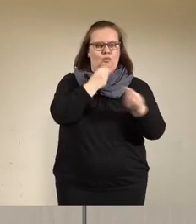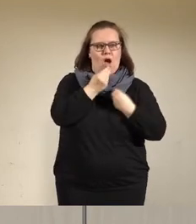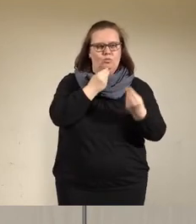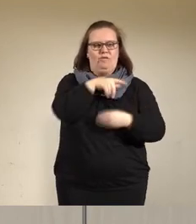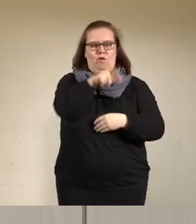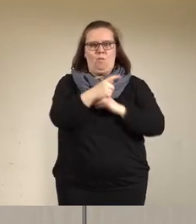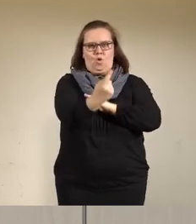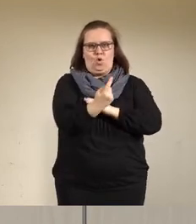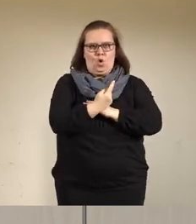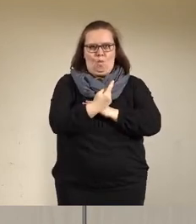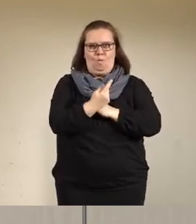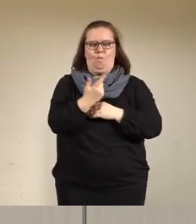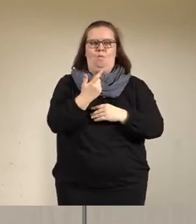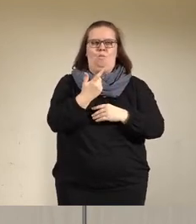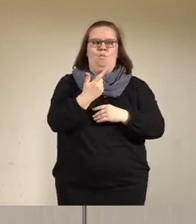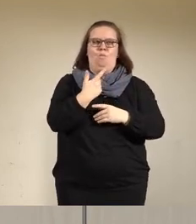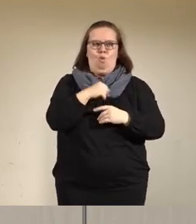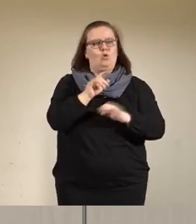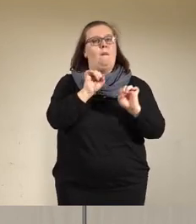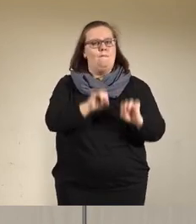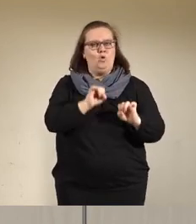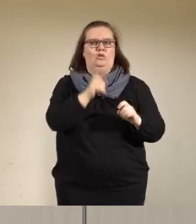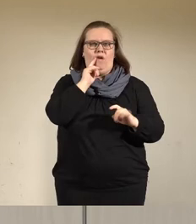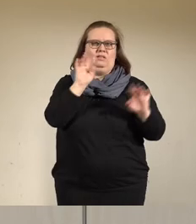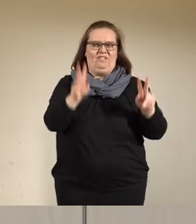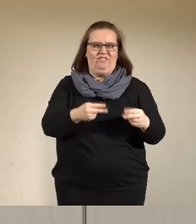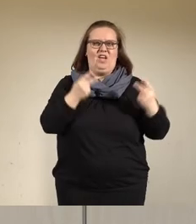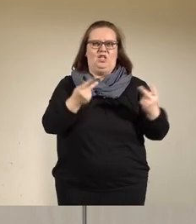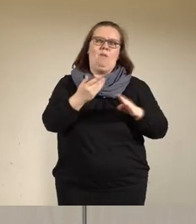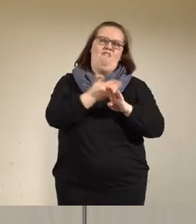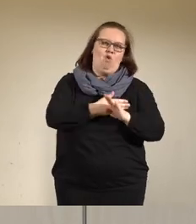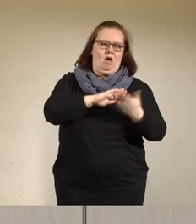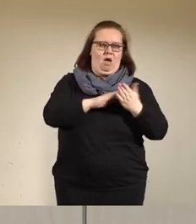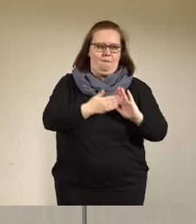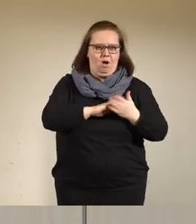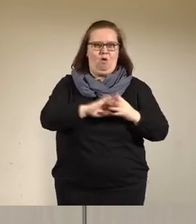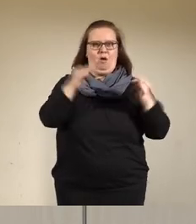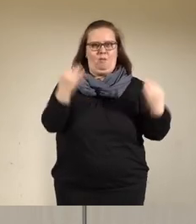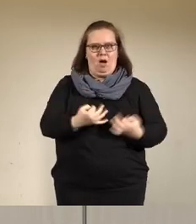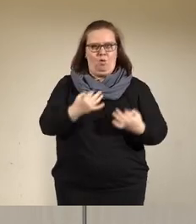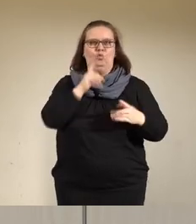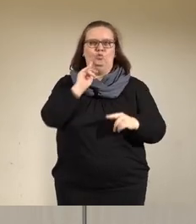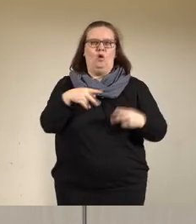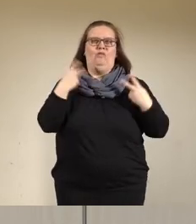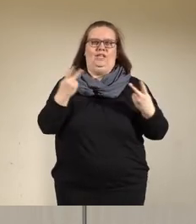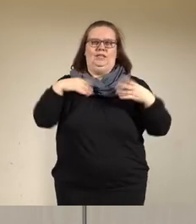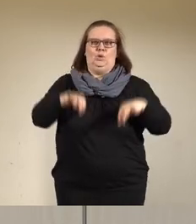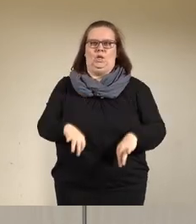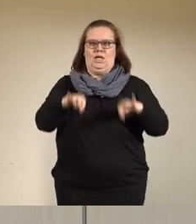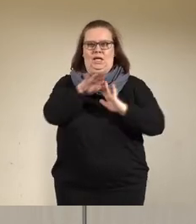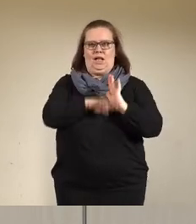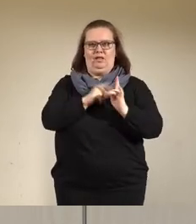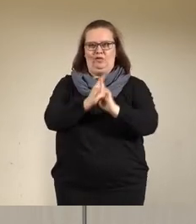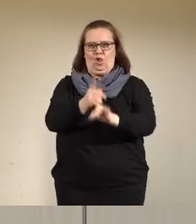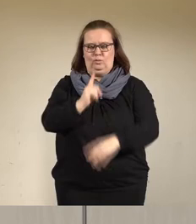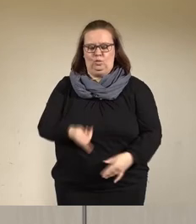Begida bis zum Bundesverfassungsgericht bestand.